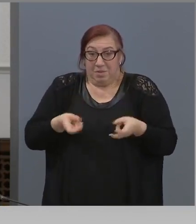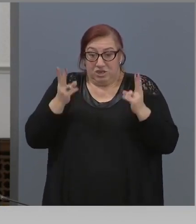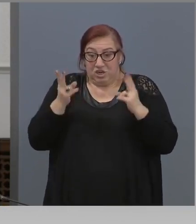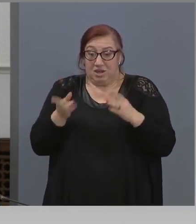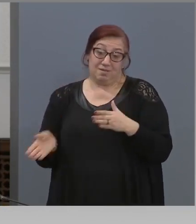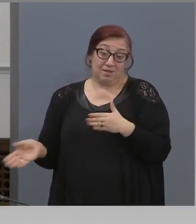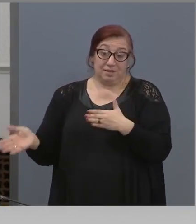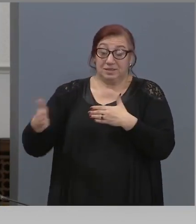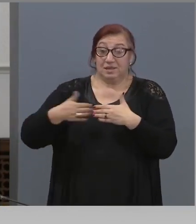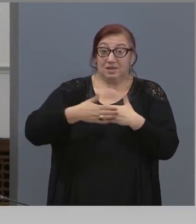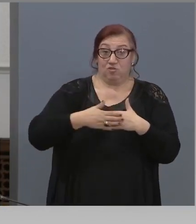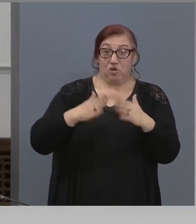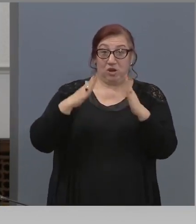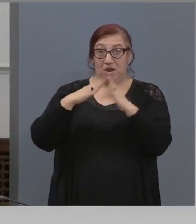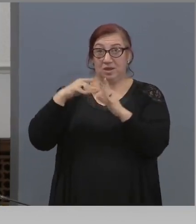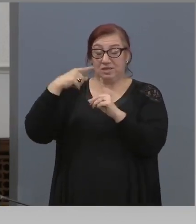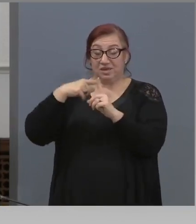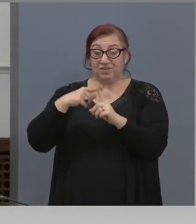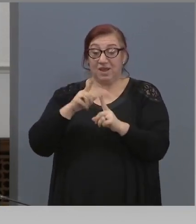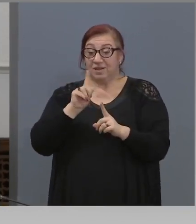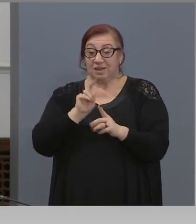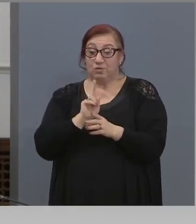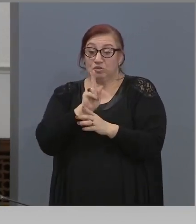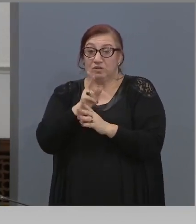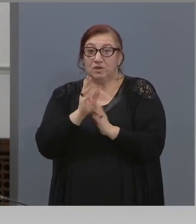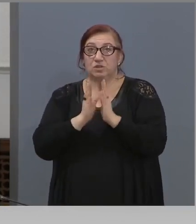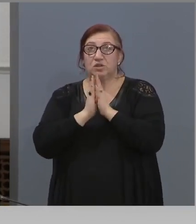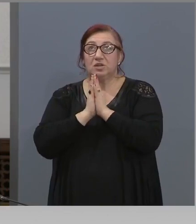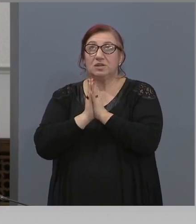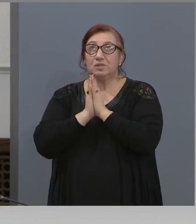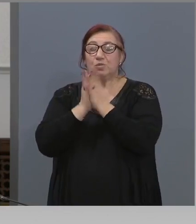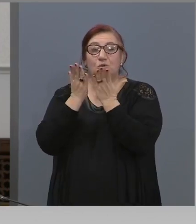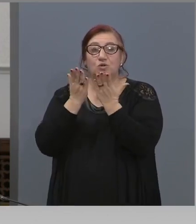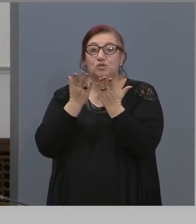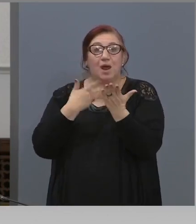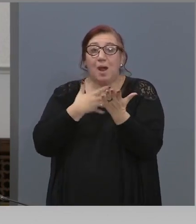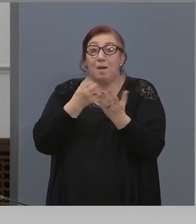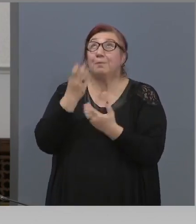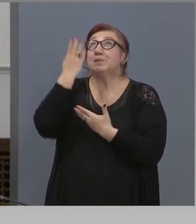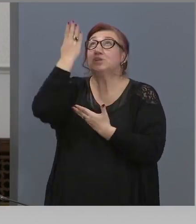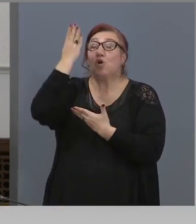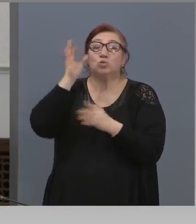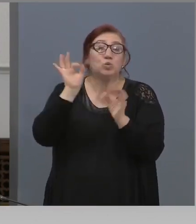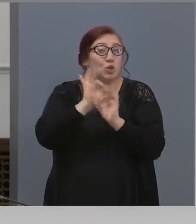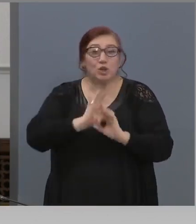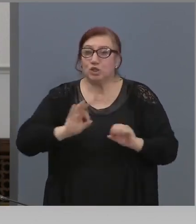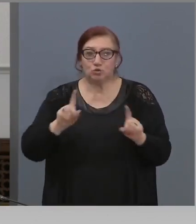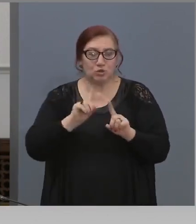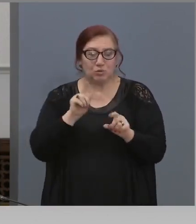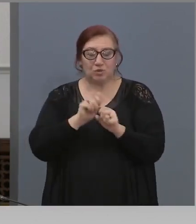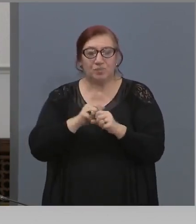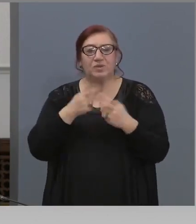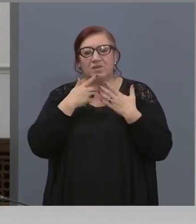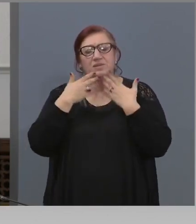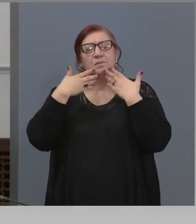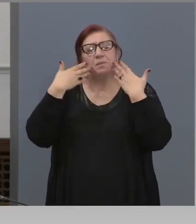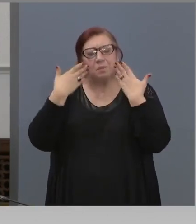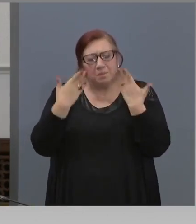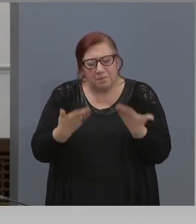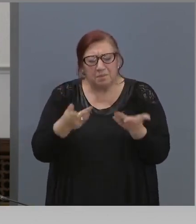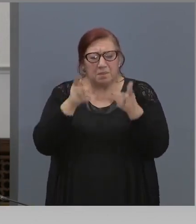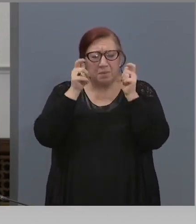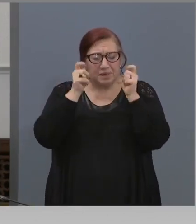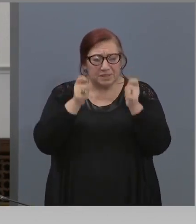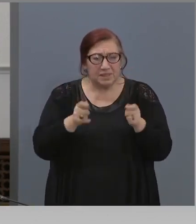да не мога да се помолиш. на Той, който без Него не може да направиш нищо. И затова съм толкова признателен. Даже днеска